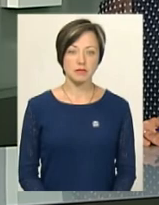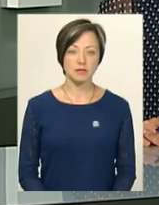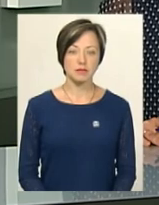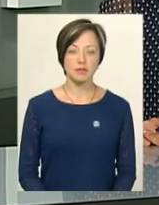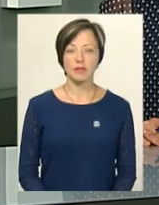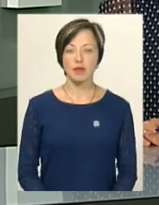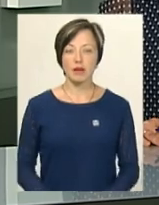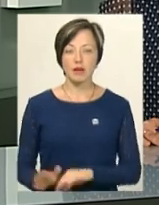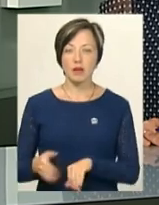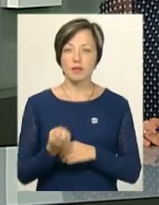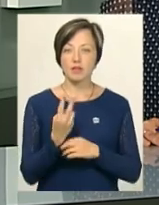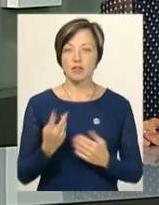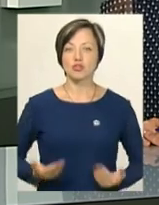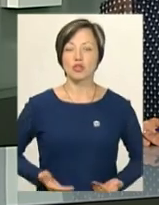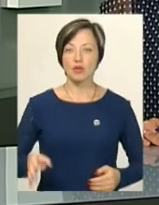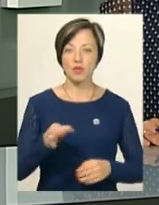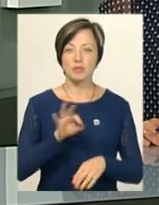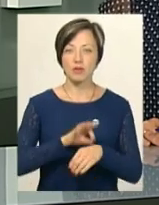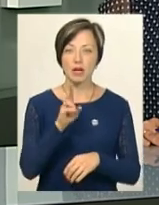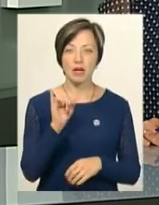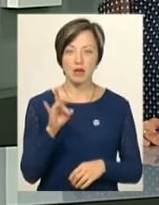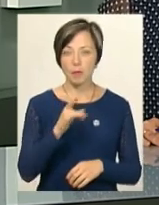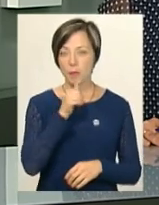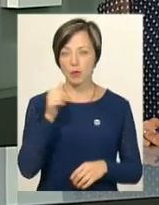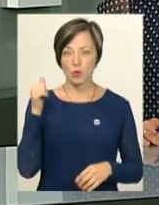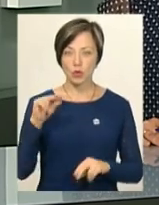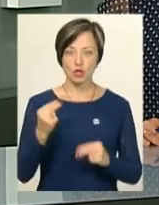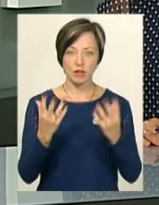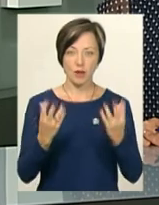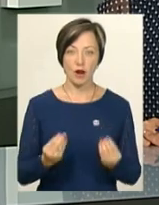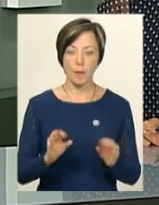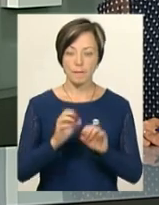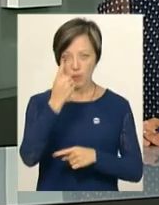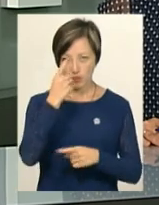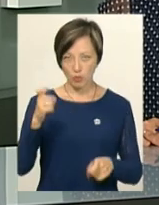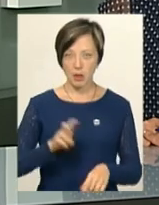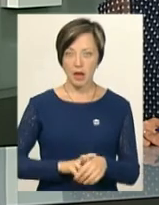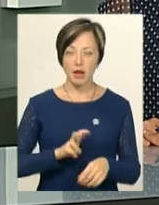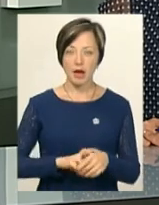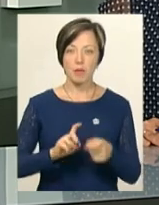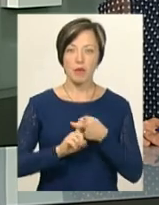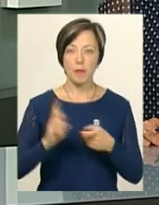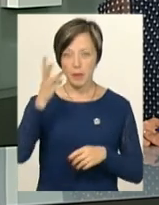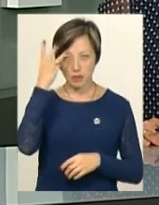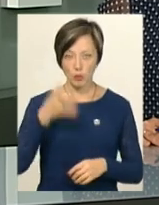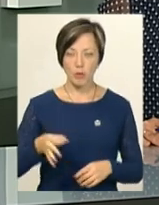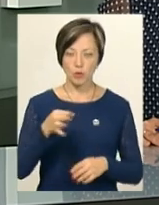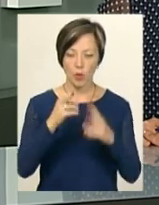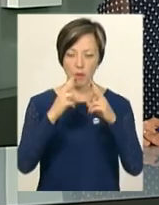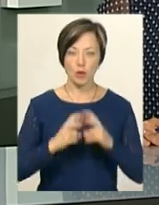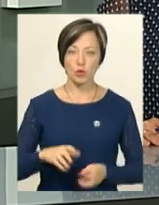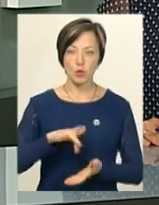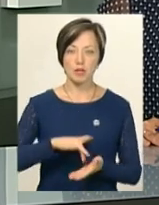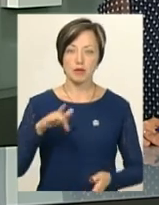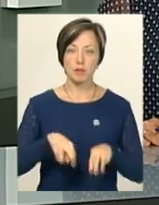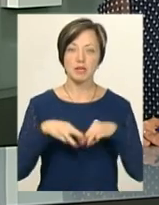12 жителів області захворіли на кір від минулого четверга. Про це повідомила лікар-епідеміолог Хмельницького обласного лабораторного